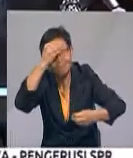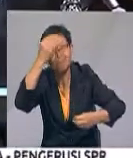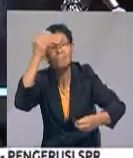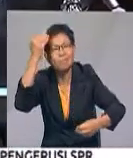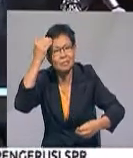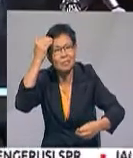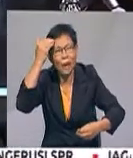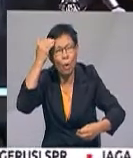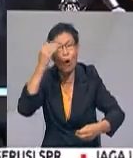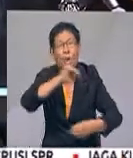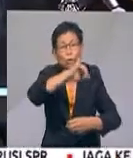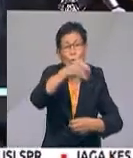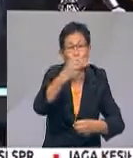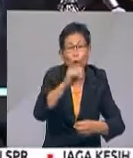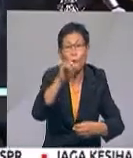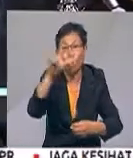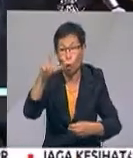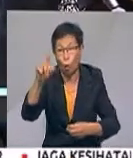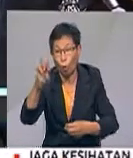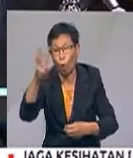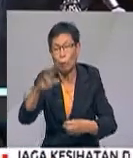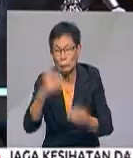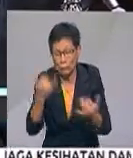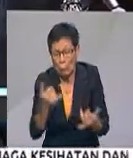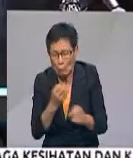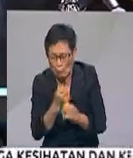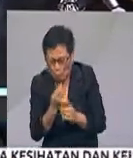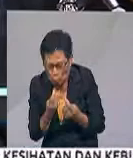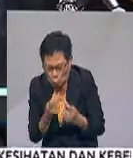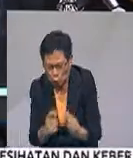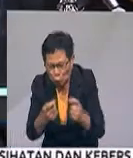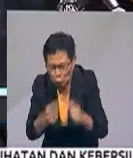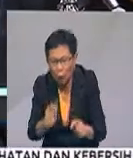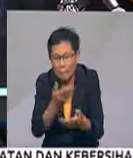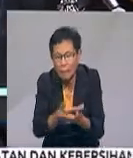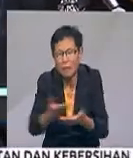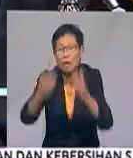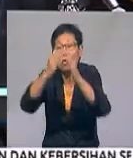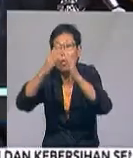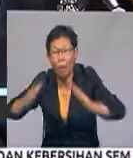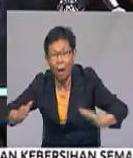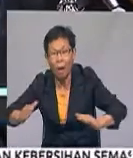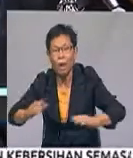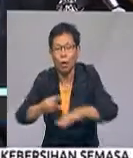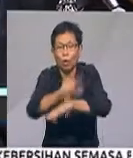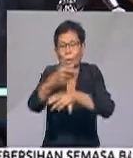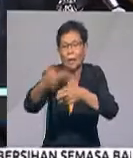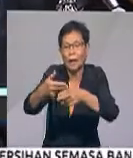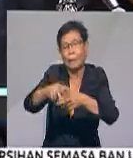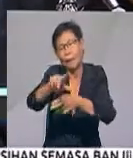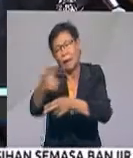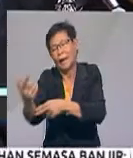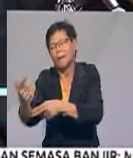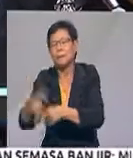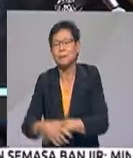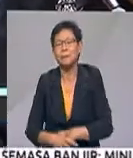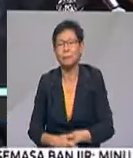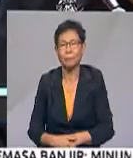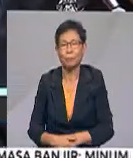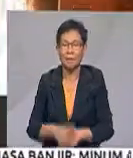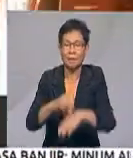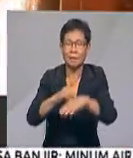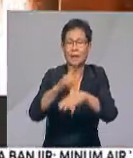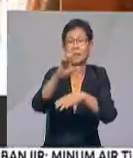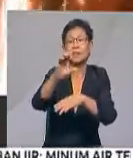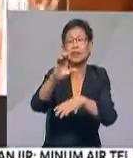mengatakan Jolo sedang berusaha untuk mendapatkan membeli harta menggunakan nama siapa di Cyprus.